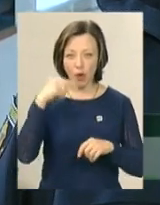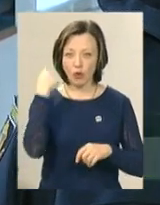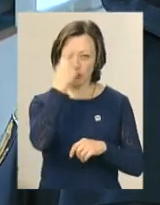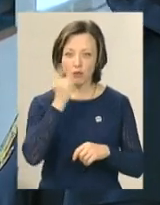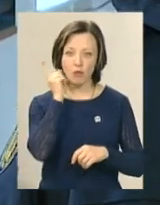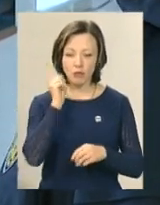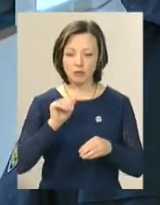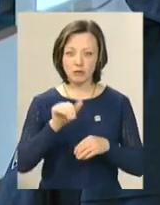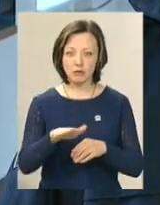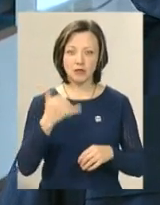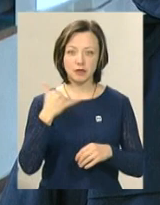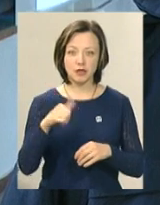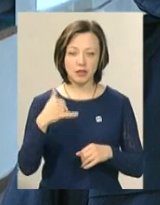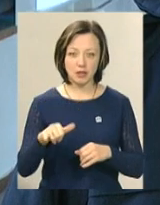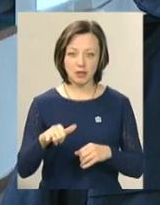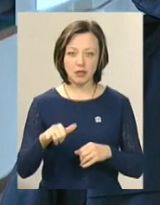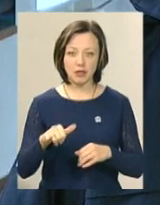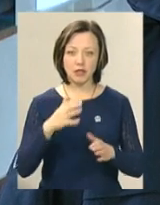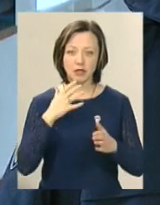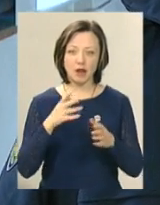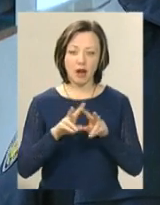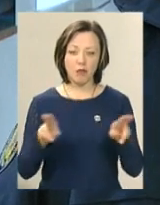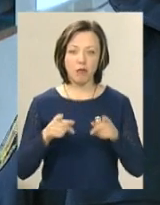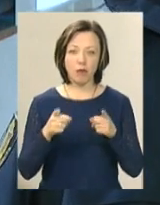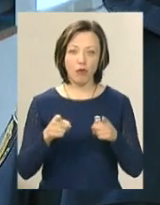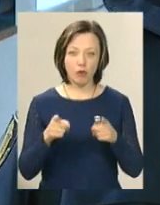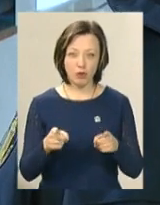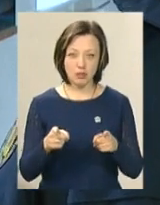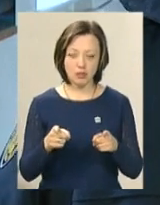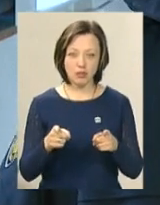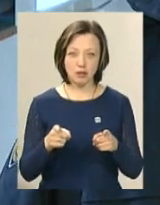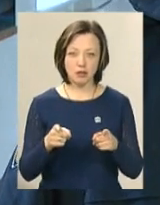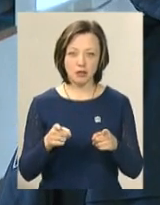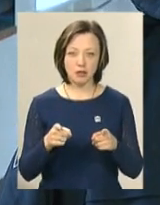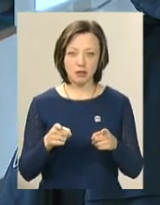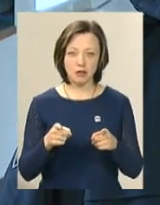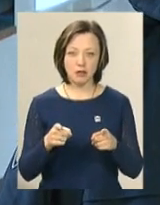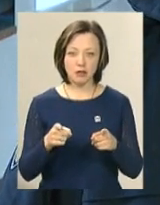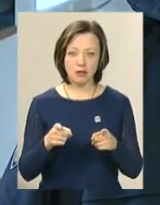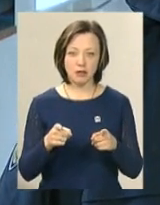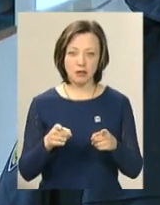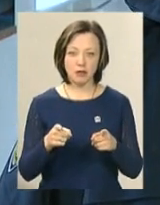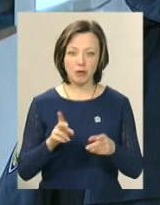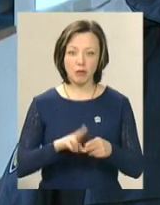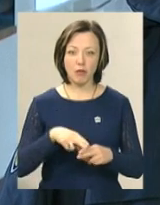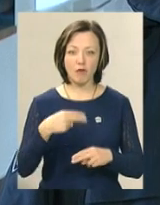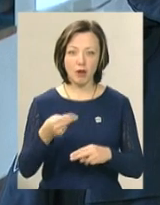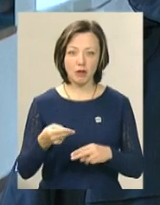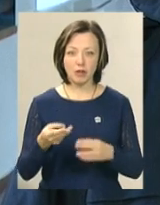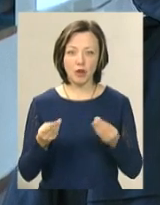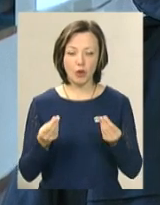мобільні відходять дзвінки з свого роду погрозами щодо повернення